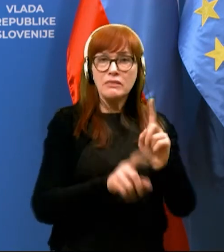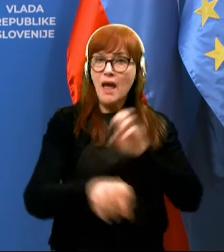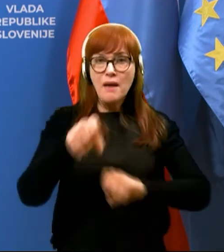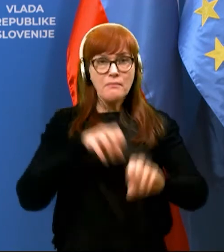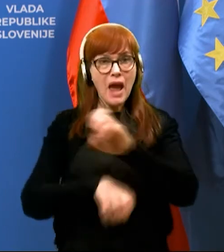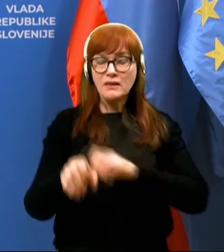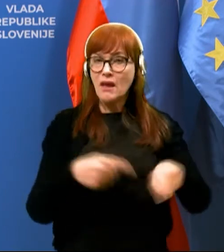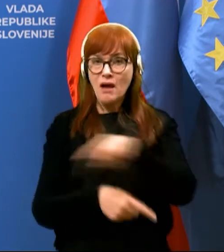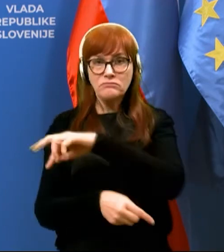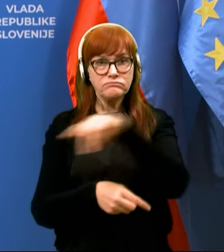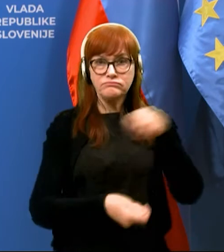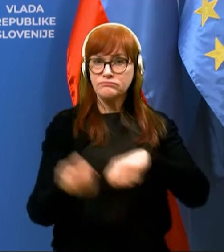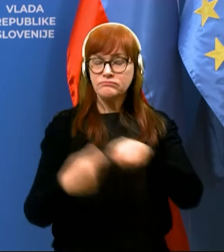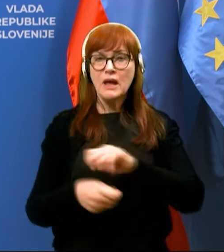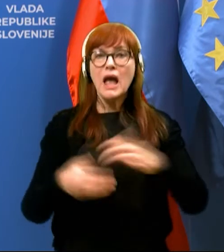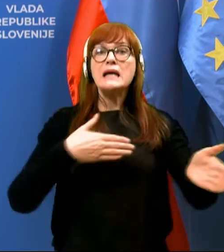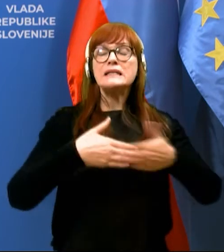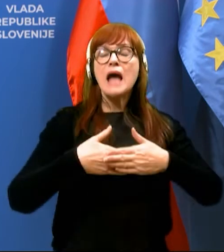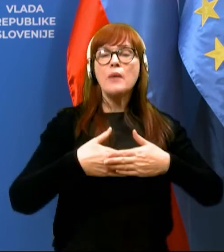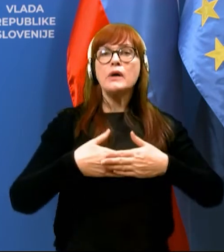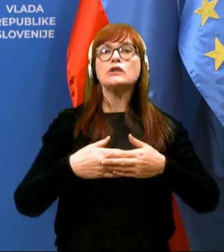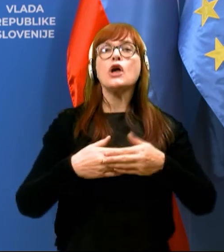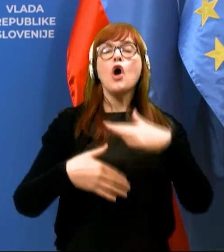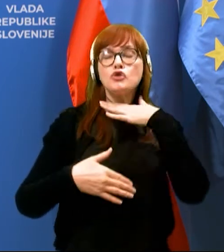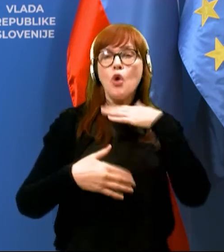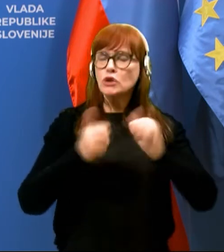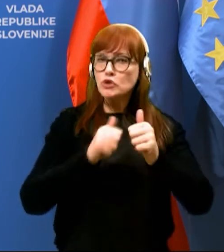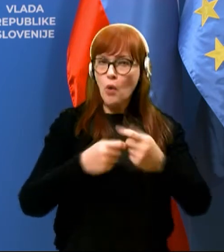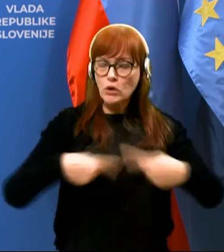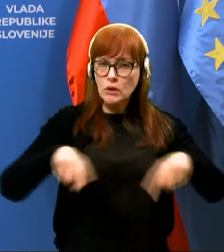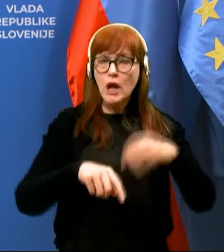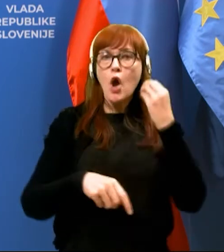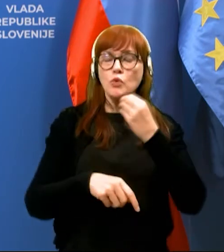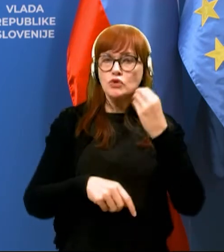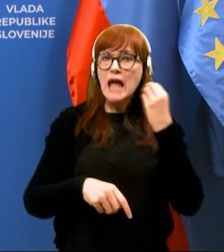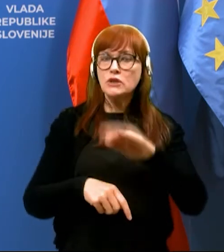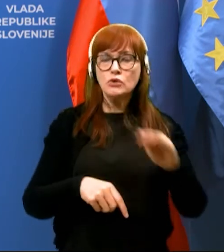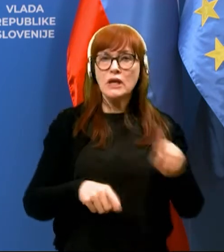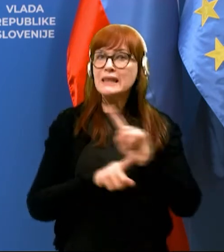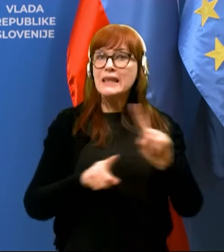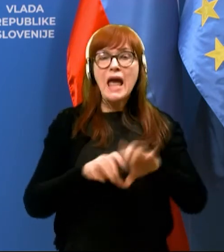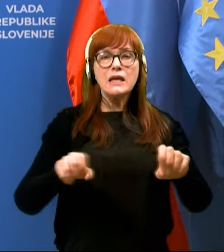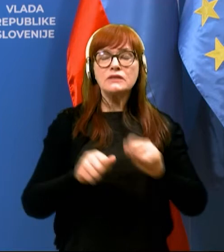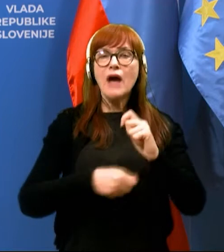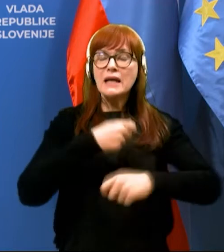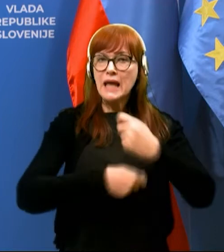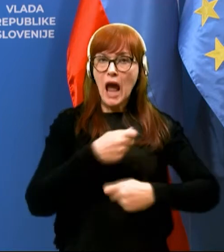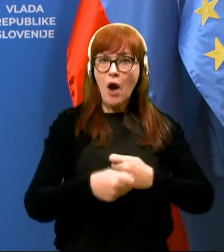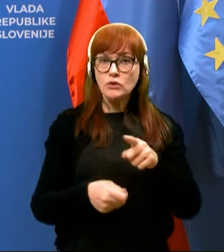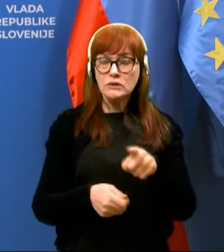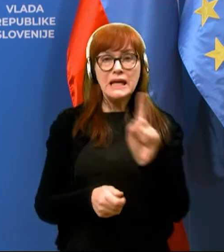V zaprtih šolskih športnih objektih se za učenke in učence ne izvajajo dejavnosti, ki niso